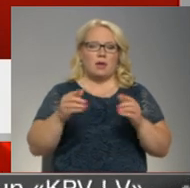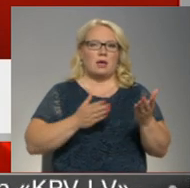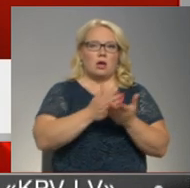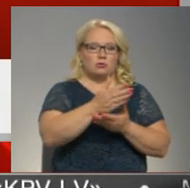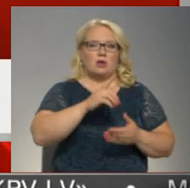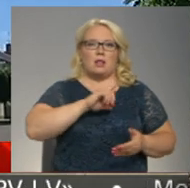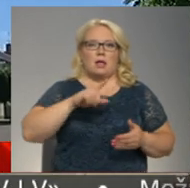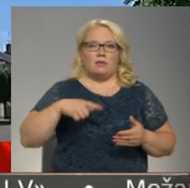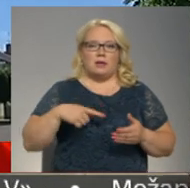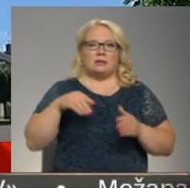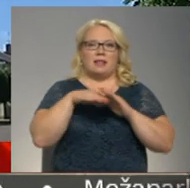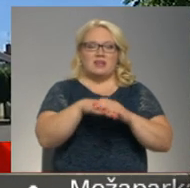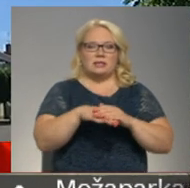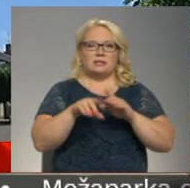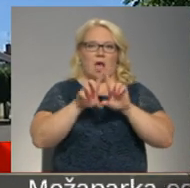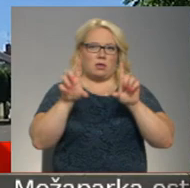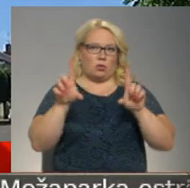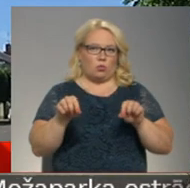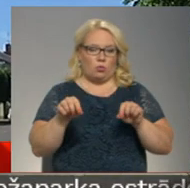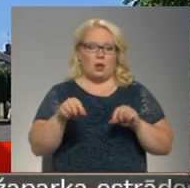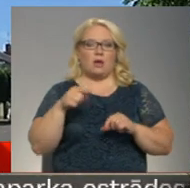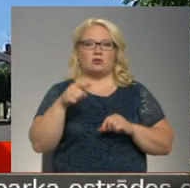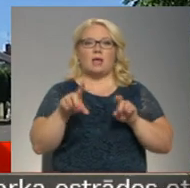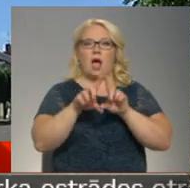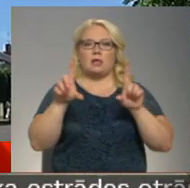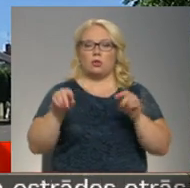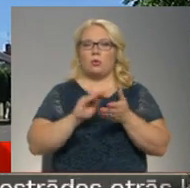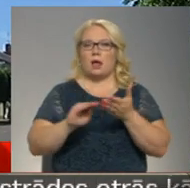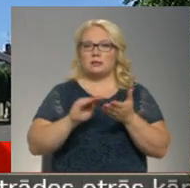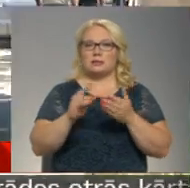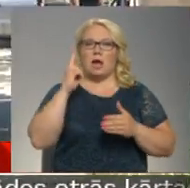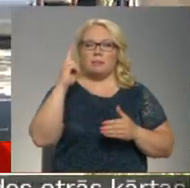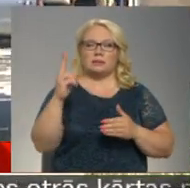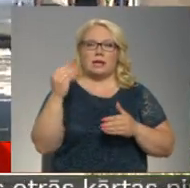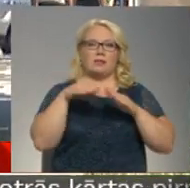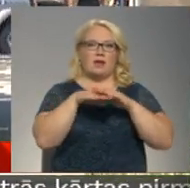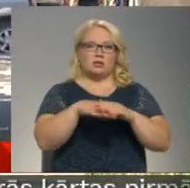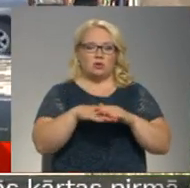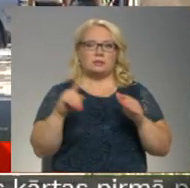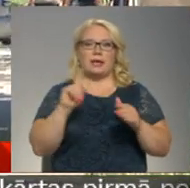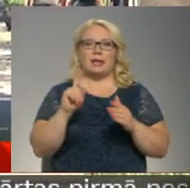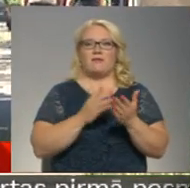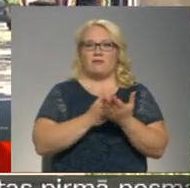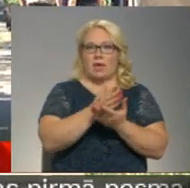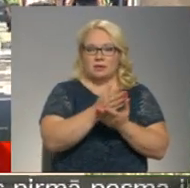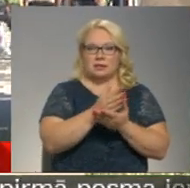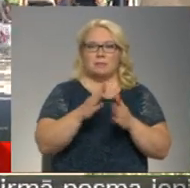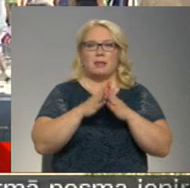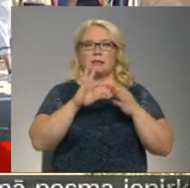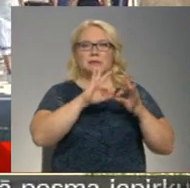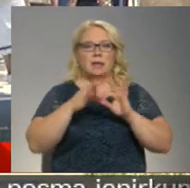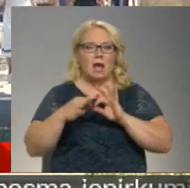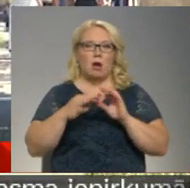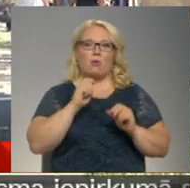investīcija attīstības aģentūra. Latvijas investīcija un attīstības aģentūra rakstis kapliecin, ka investors aģentūrā ir vērsies, taču plašāks